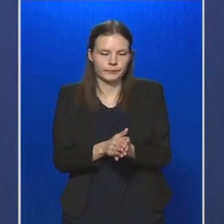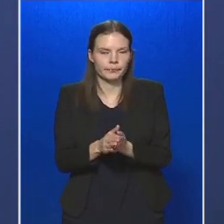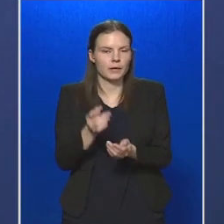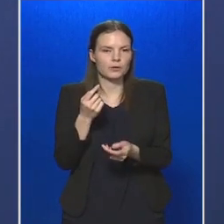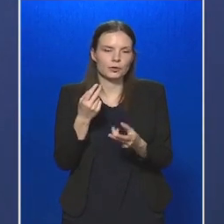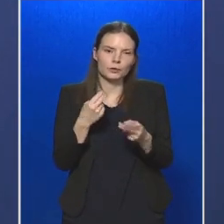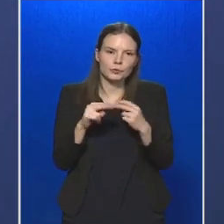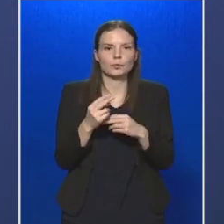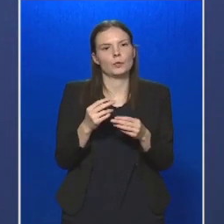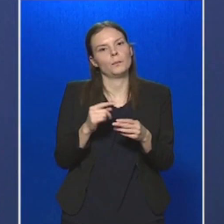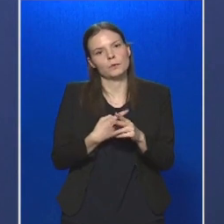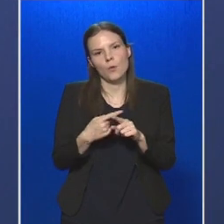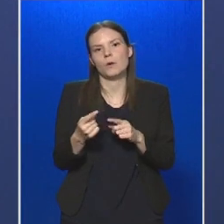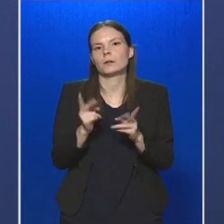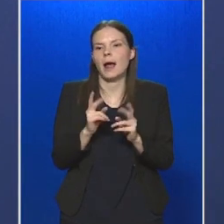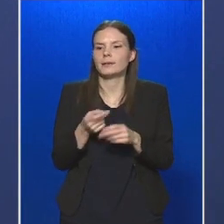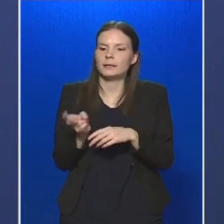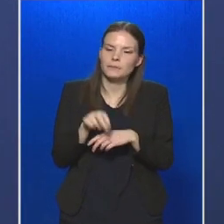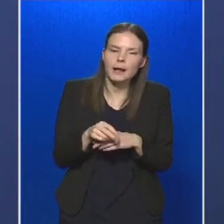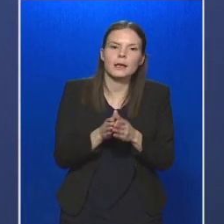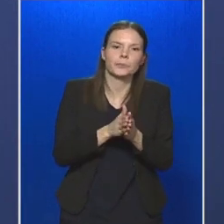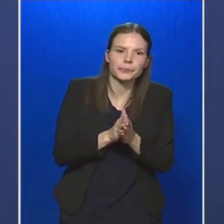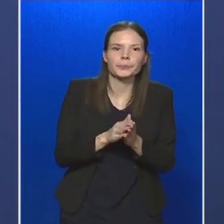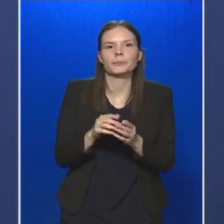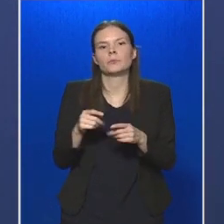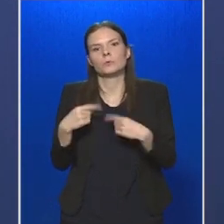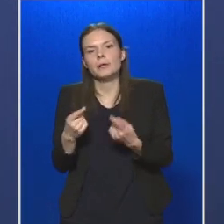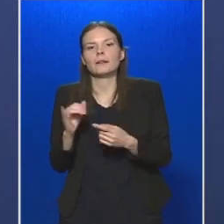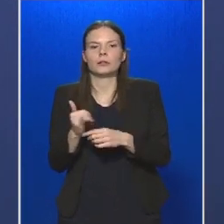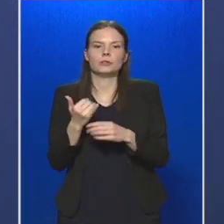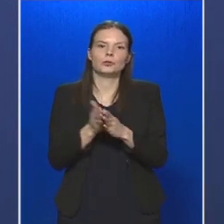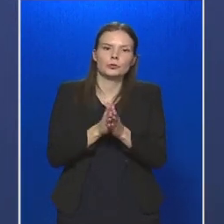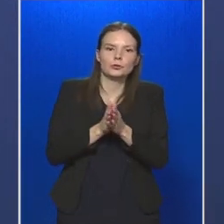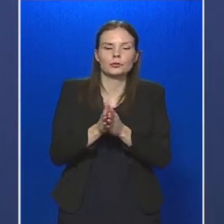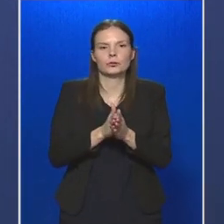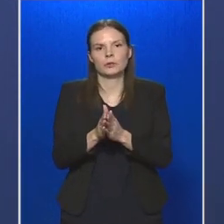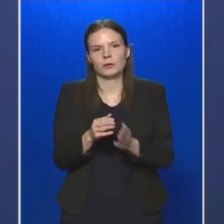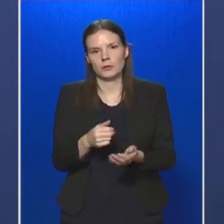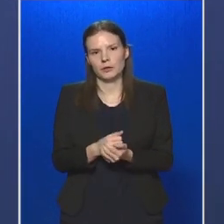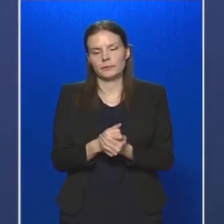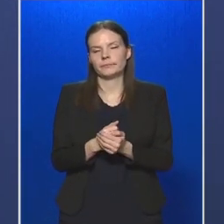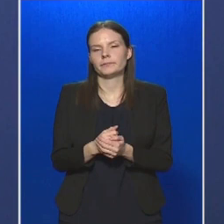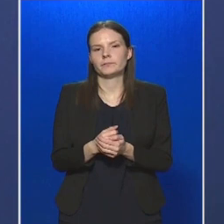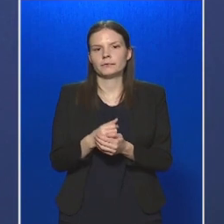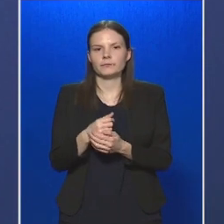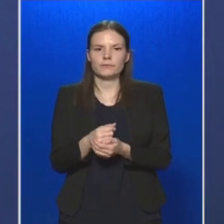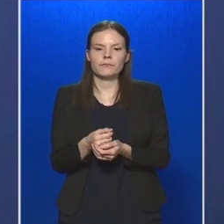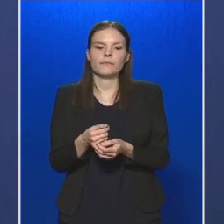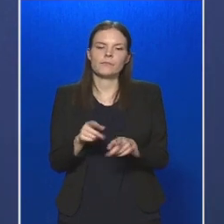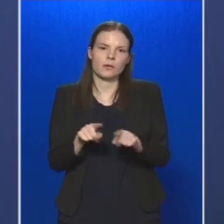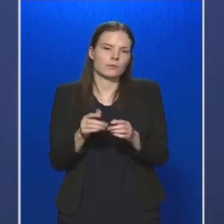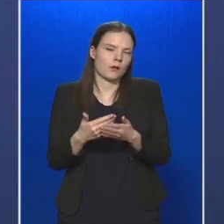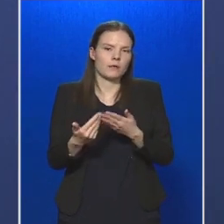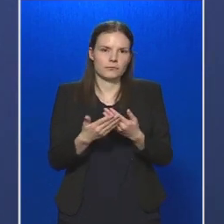többször naponta belépéskor, egy-egy zárt térbe történő belépéskor a kezünket